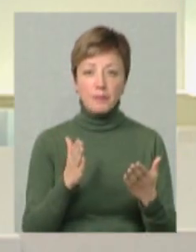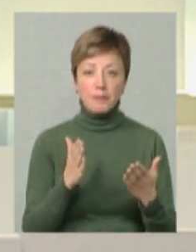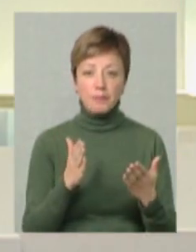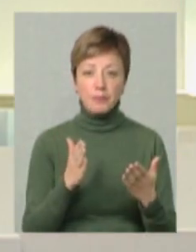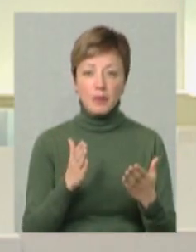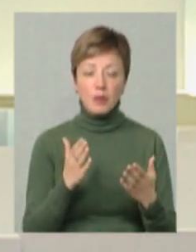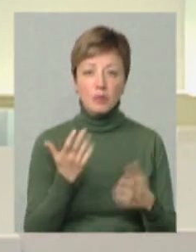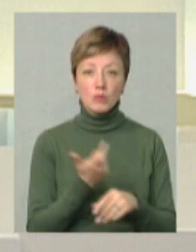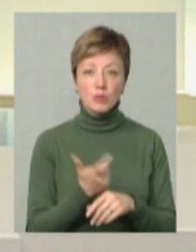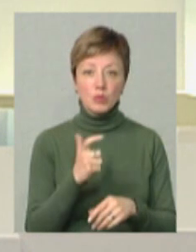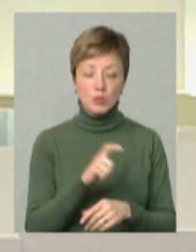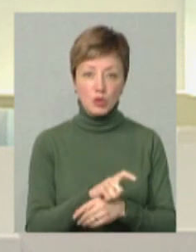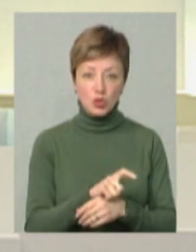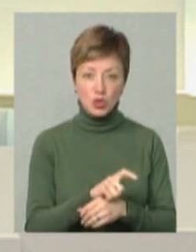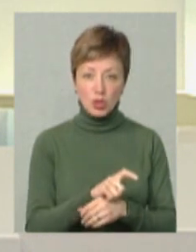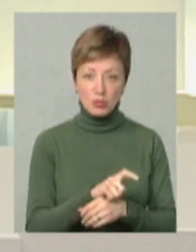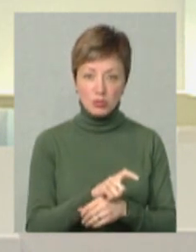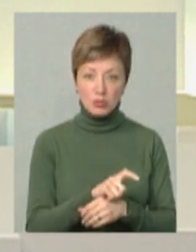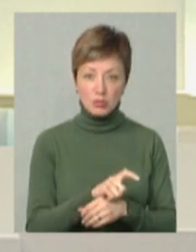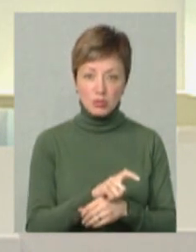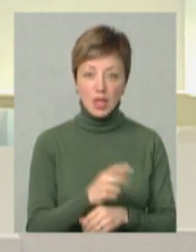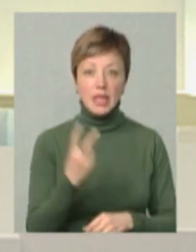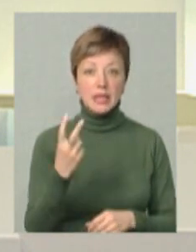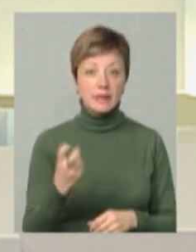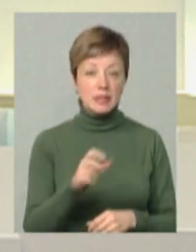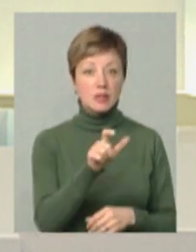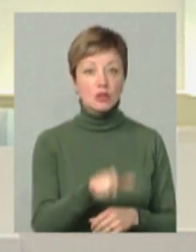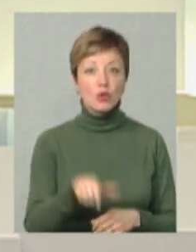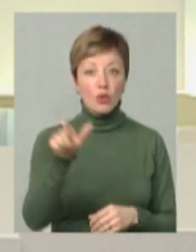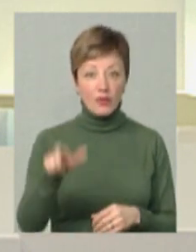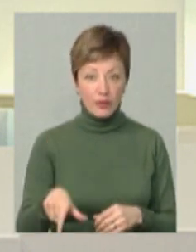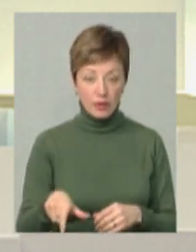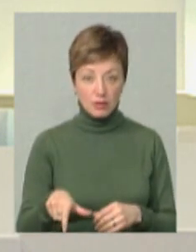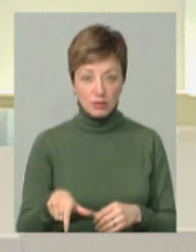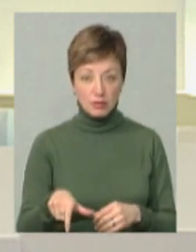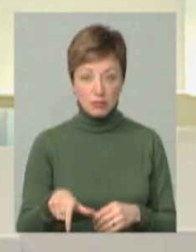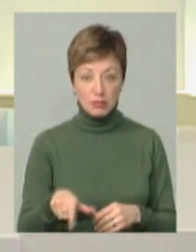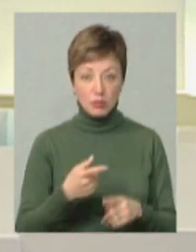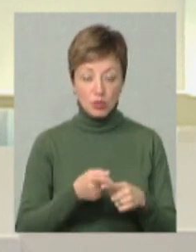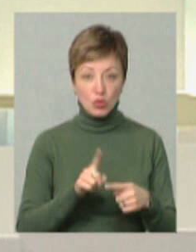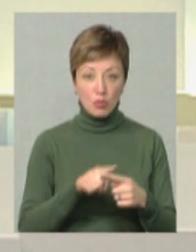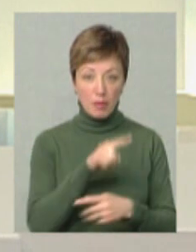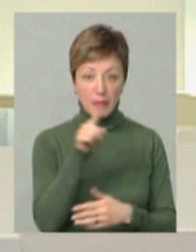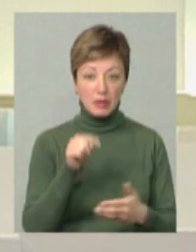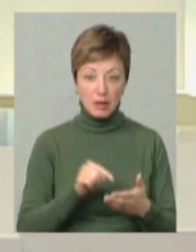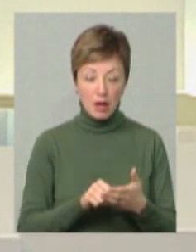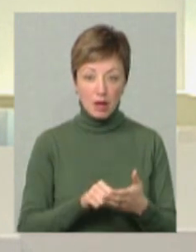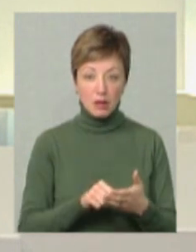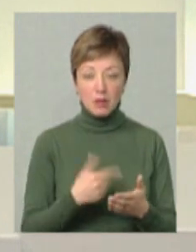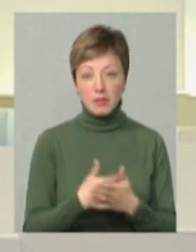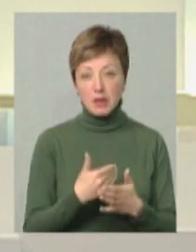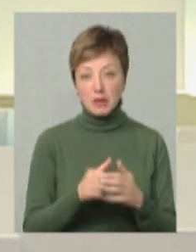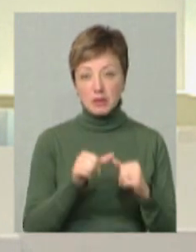Звернулося в нас вже більше 200 осіб по даному питанню. З них